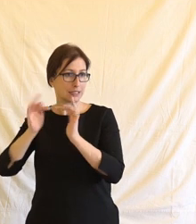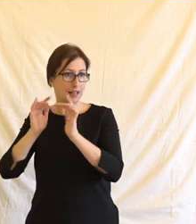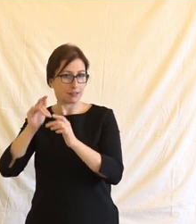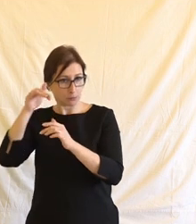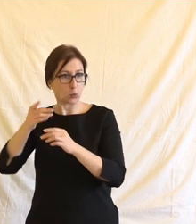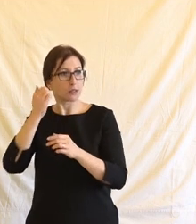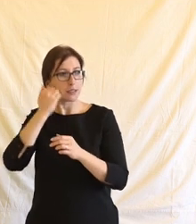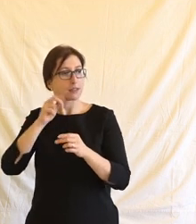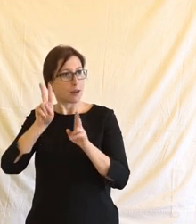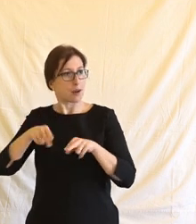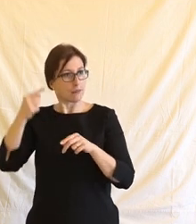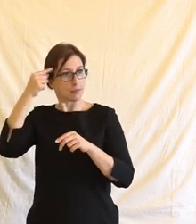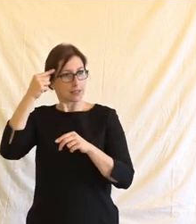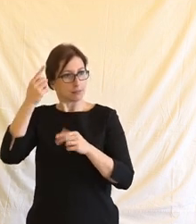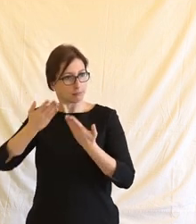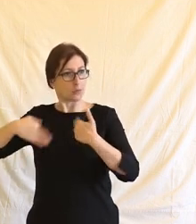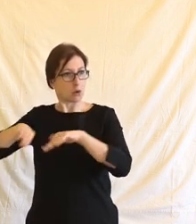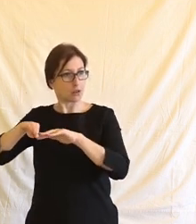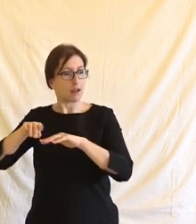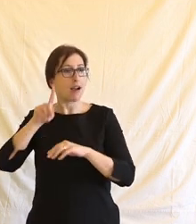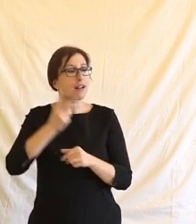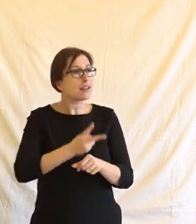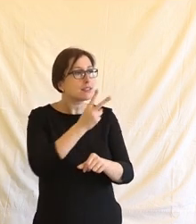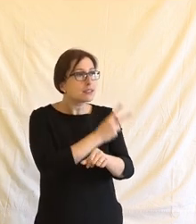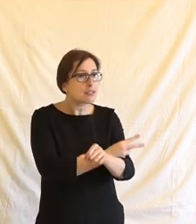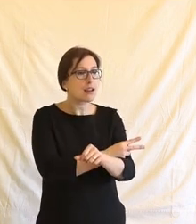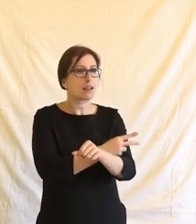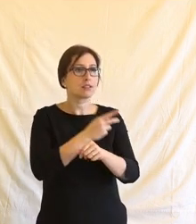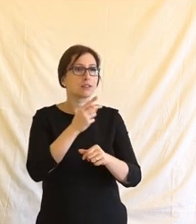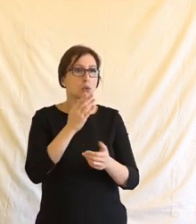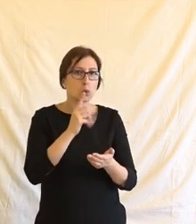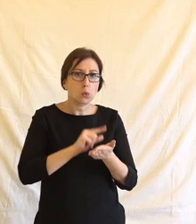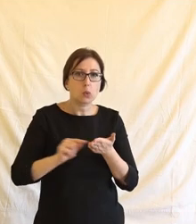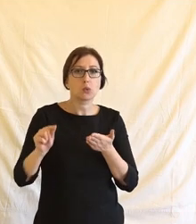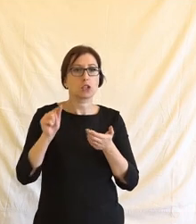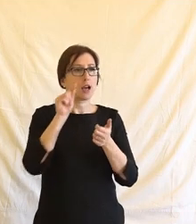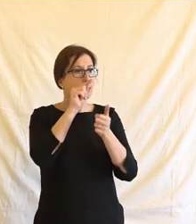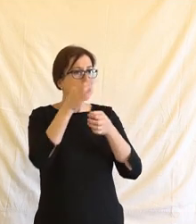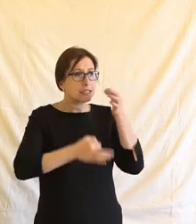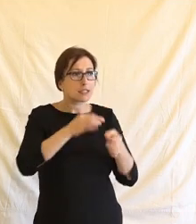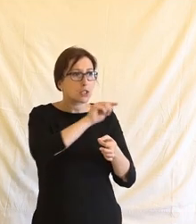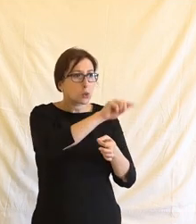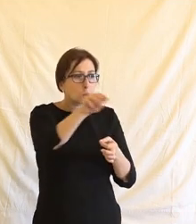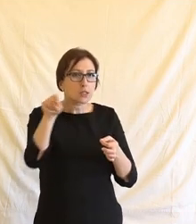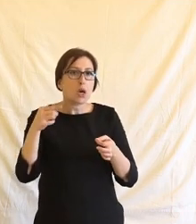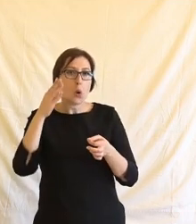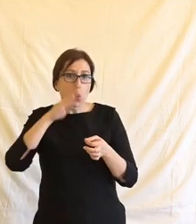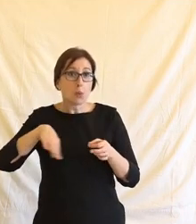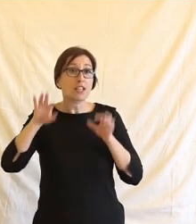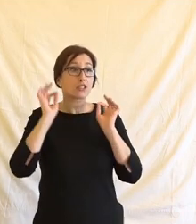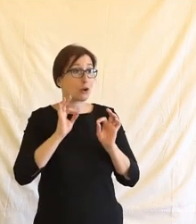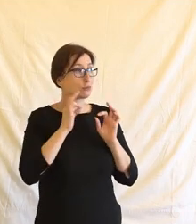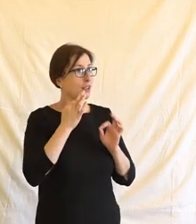Nicméně celý státní aparát, který vlastně tady je od toho, aby nám lidská práva garantoval, tak umí dobře fungovat ve